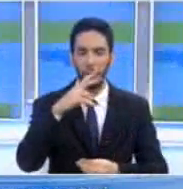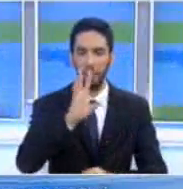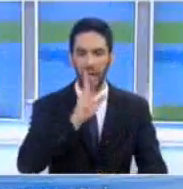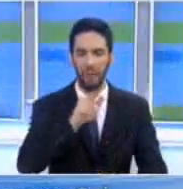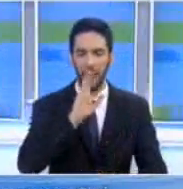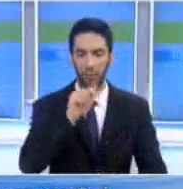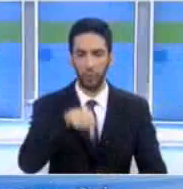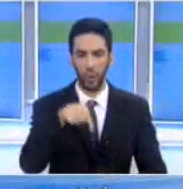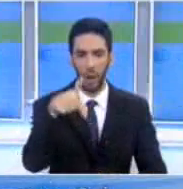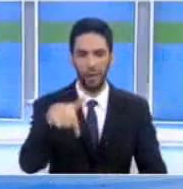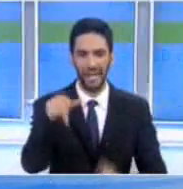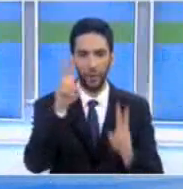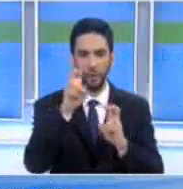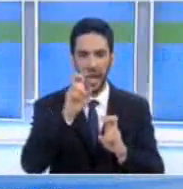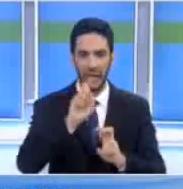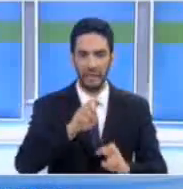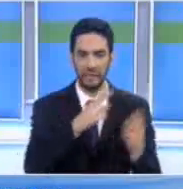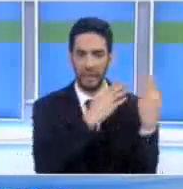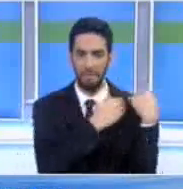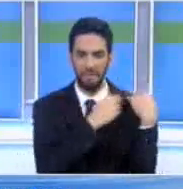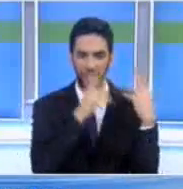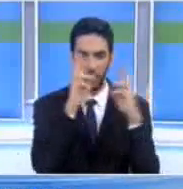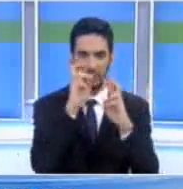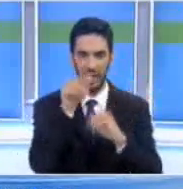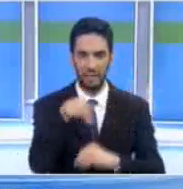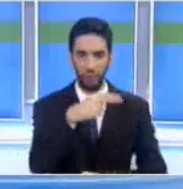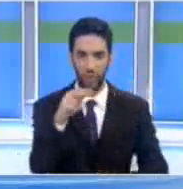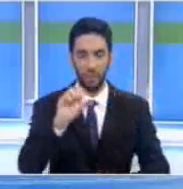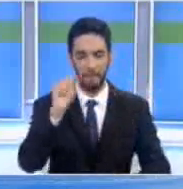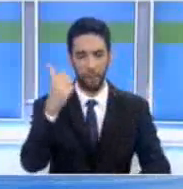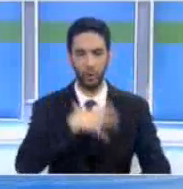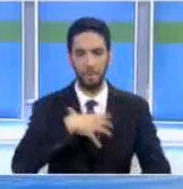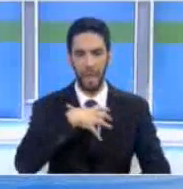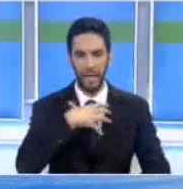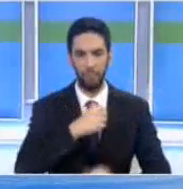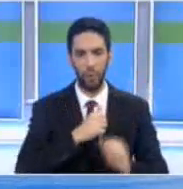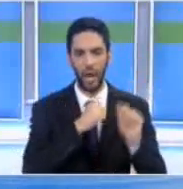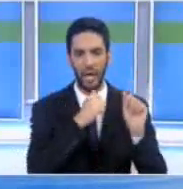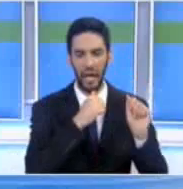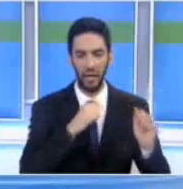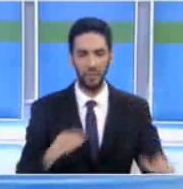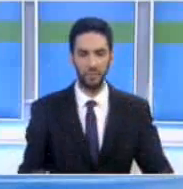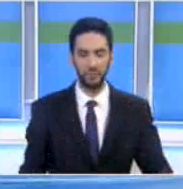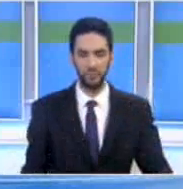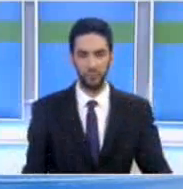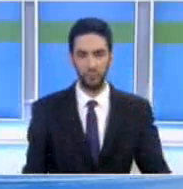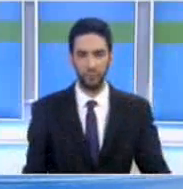επεκταθεί μετά την μελέτη των συμβάσεων οι οποίες βρίσκονται στο μικροσκόπιο του Γενικού Ελεκτή ύστερα από αίτημα του ΑΚΕΛ